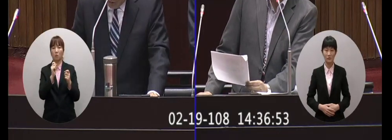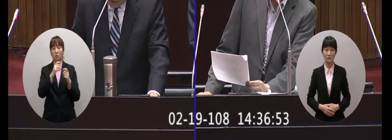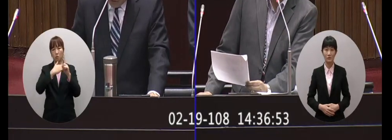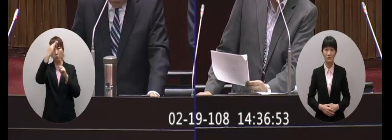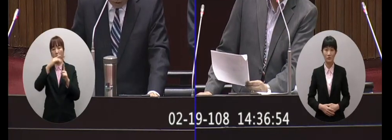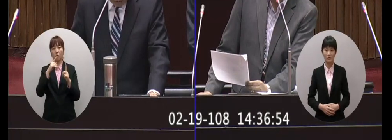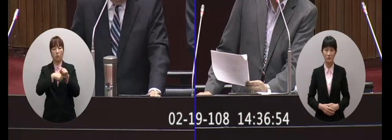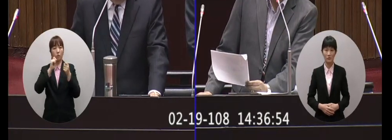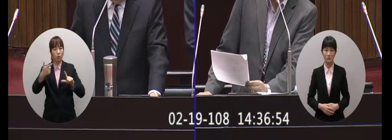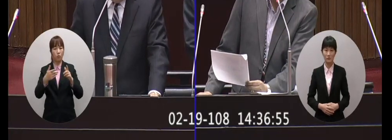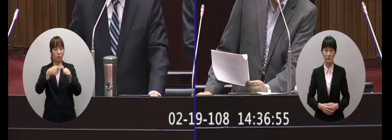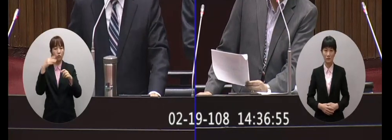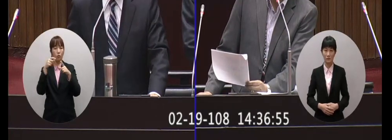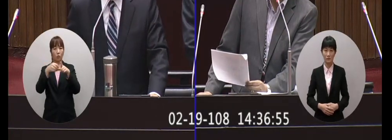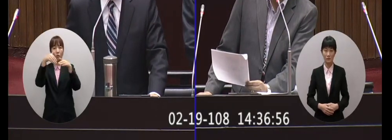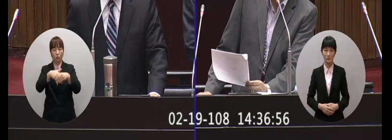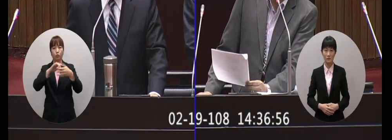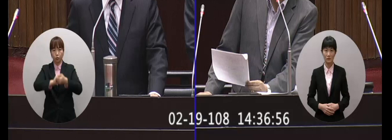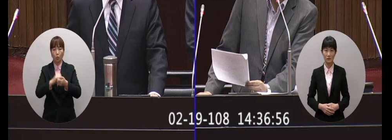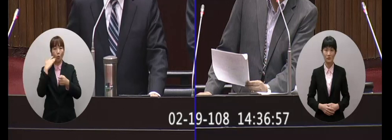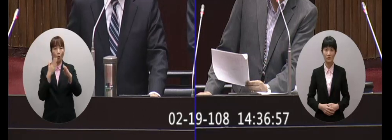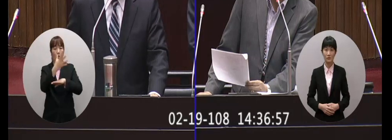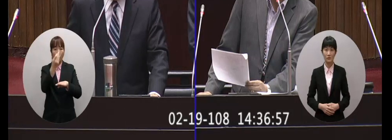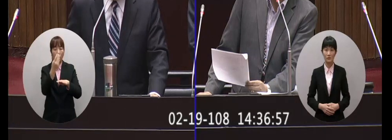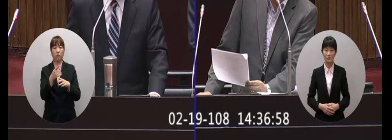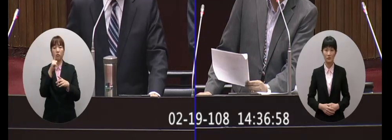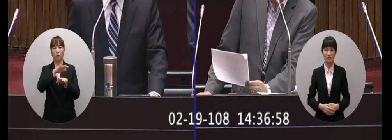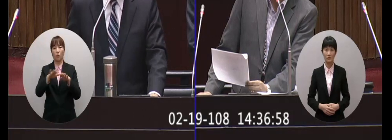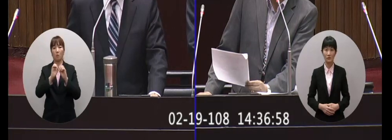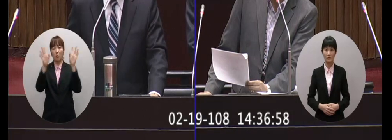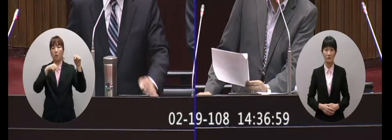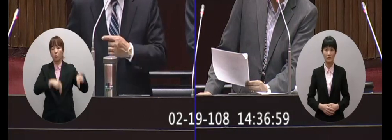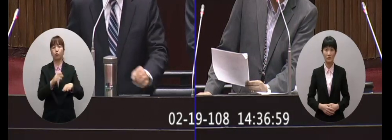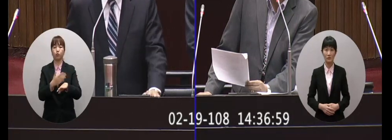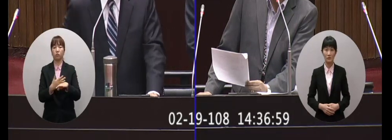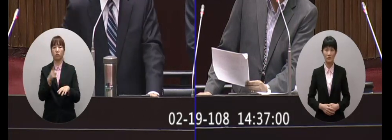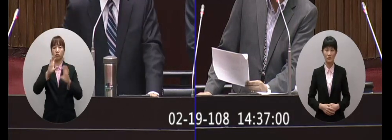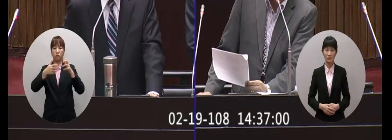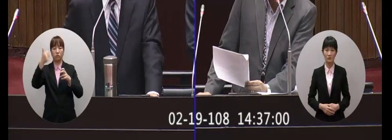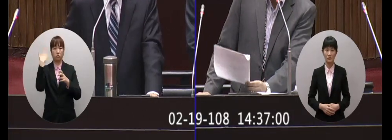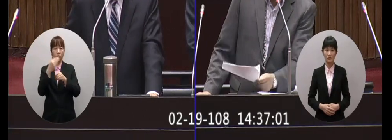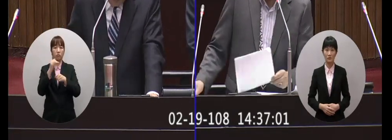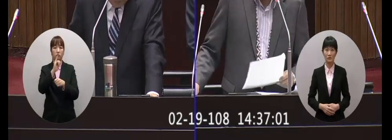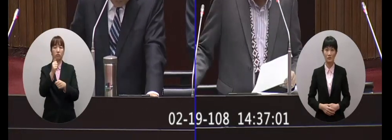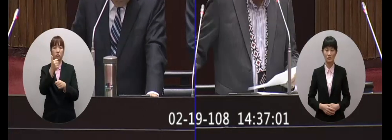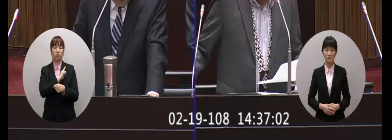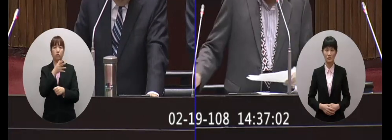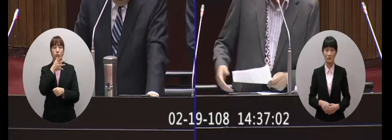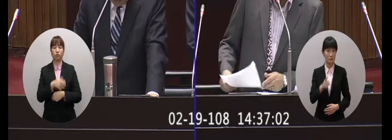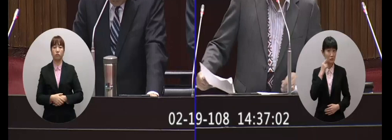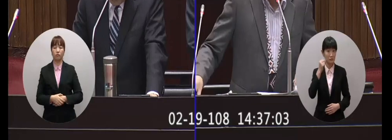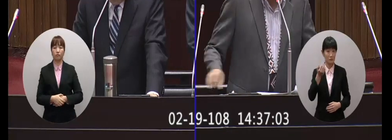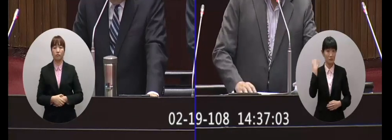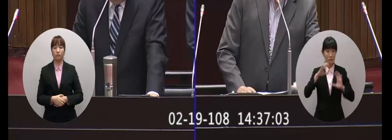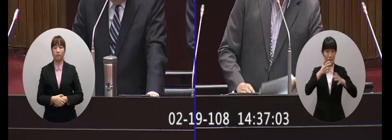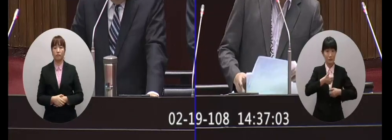所以要先加入公投決定公投沒過不會推動簽署這是馬英九總統說的那你認為